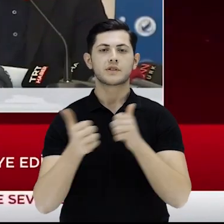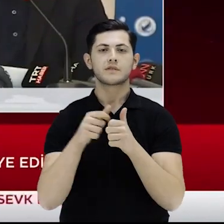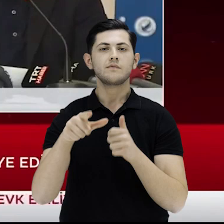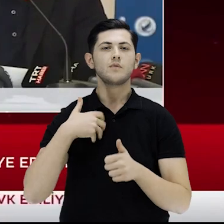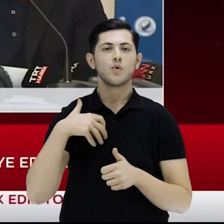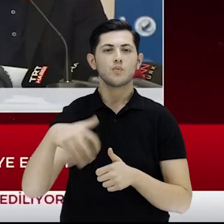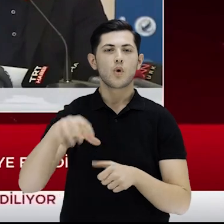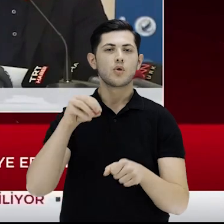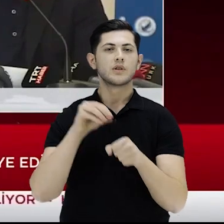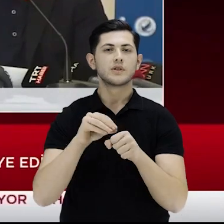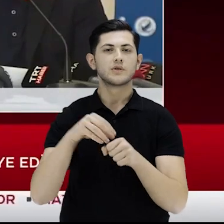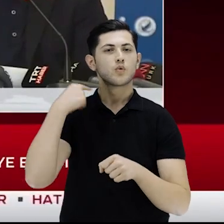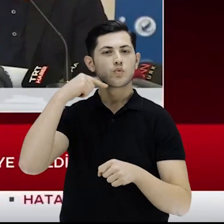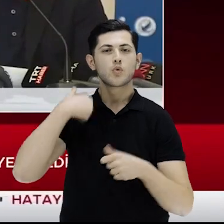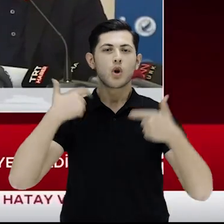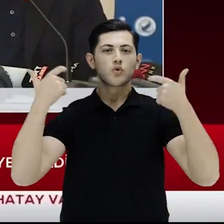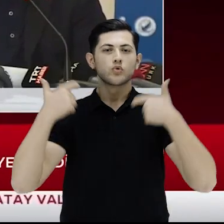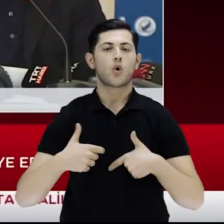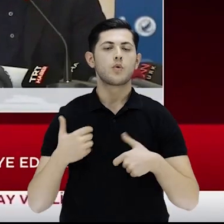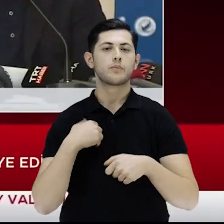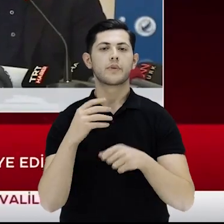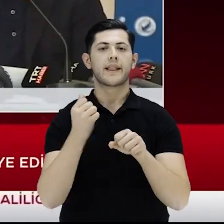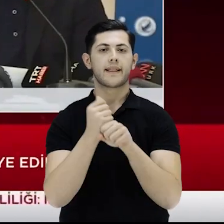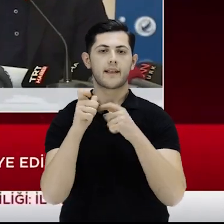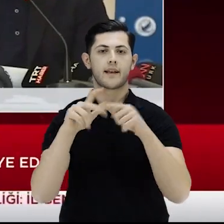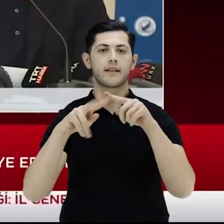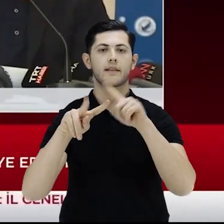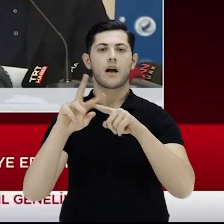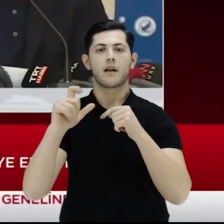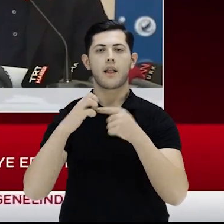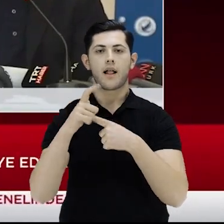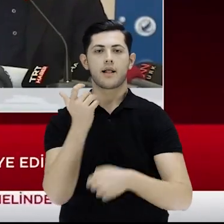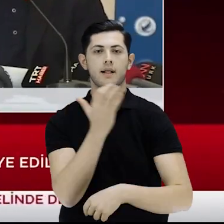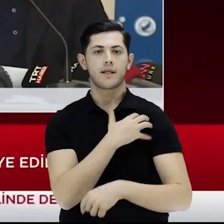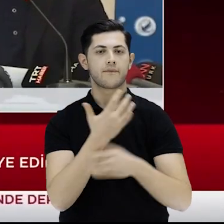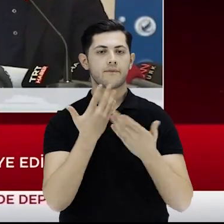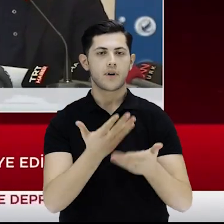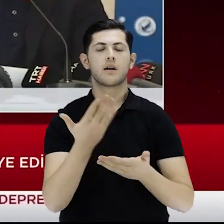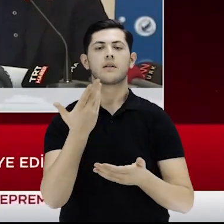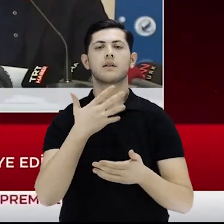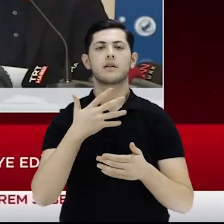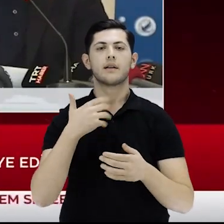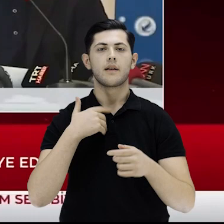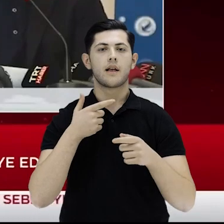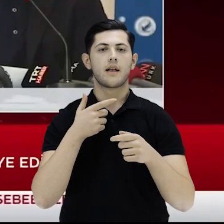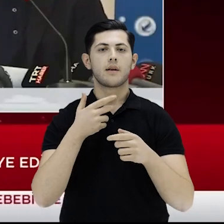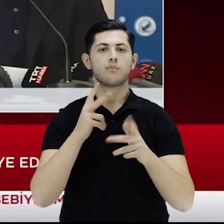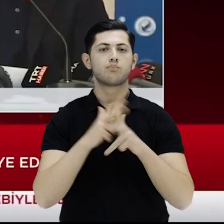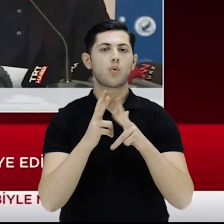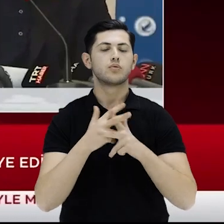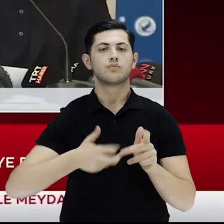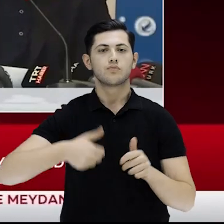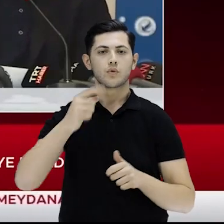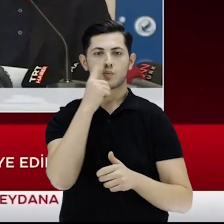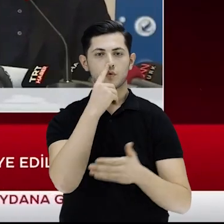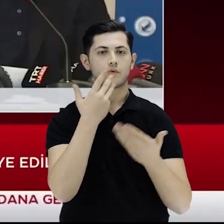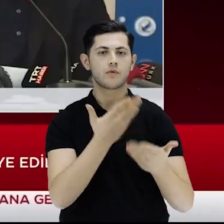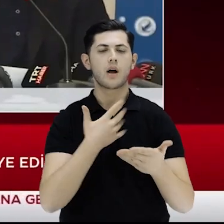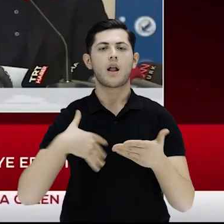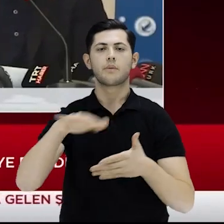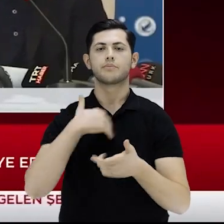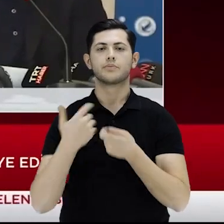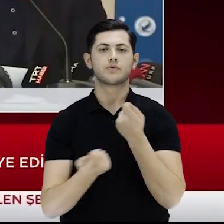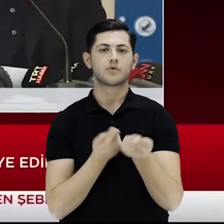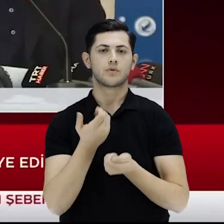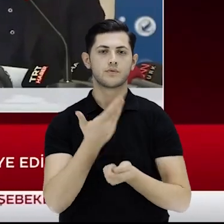bu bölgeden hem de Suriye bölgesinden sorulu tüm generalimiz de var. İl jandarma komutanımız da var, emniyet müdürümüz de var. Hepimiz çalışıyoruz, herkes